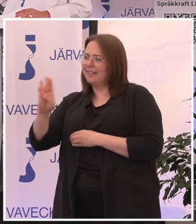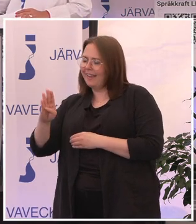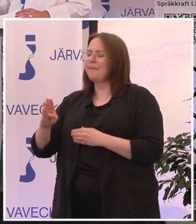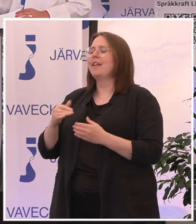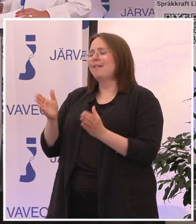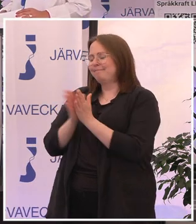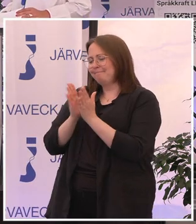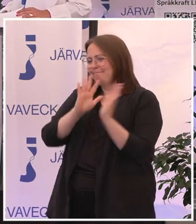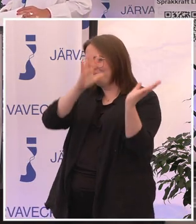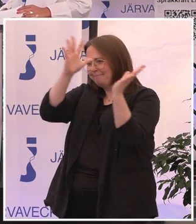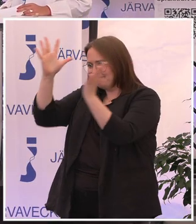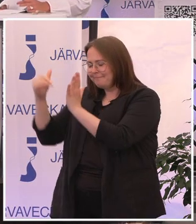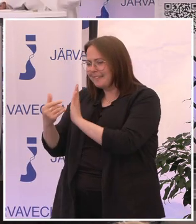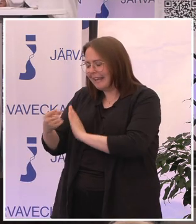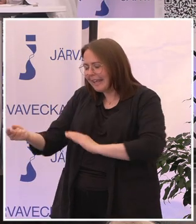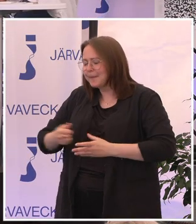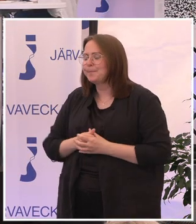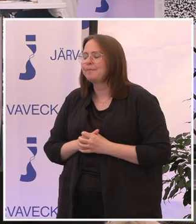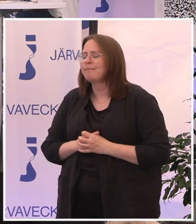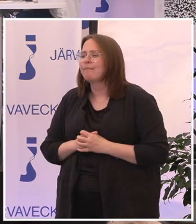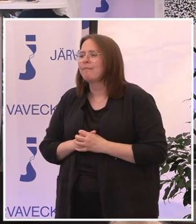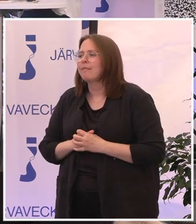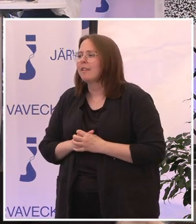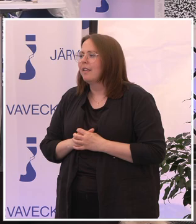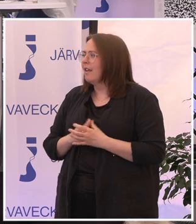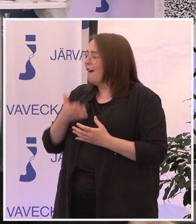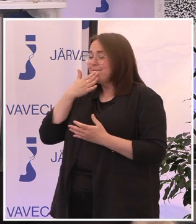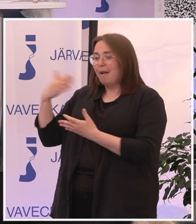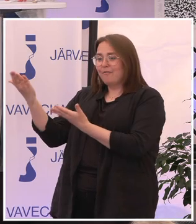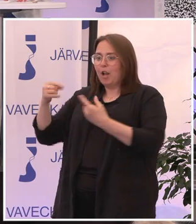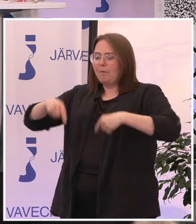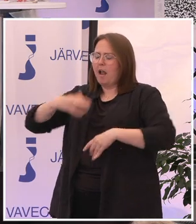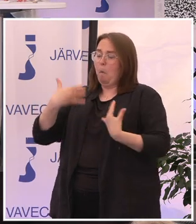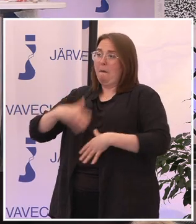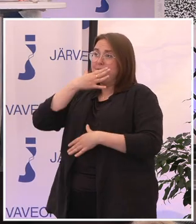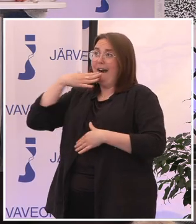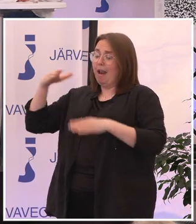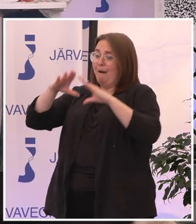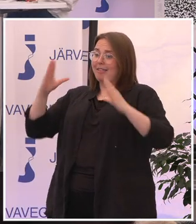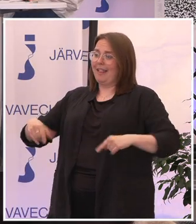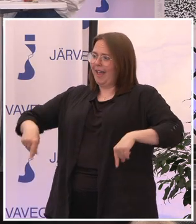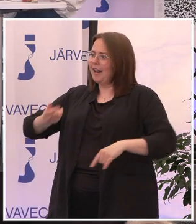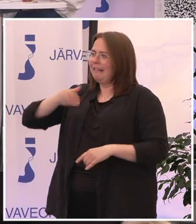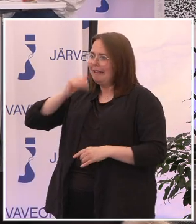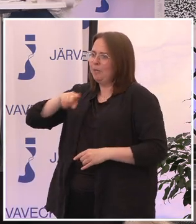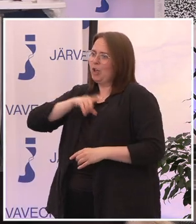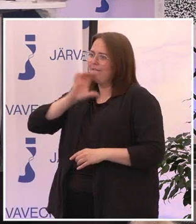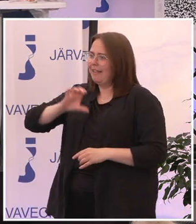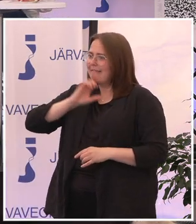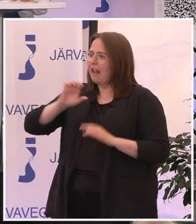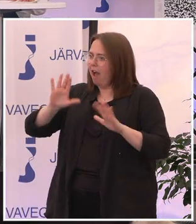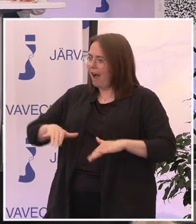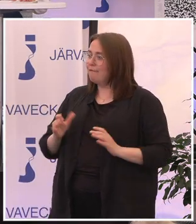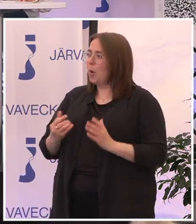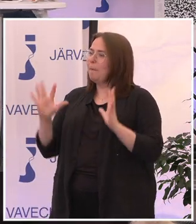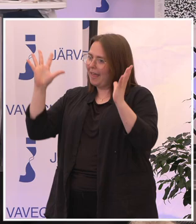applåd till er. Varmt välkomna. Till, varmt välkomna till detta mycket varma tält. Så drick vatten. har varit med om att folk tuppar